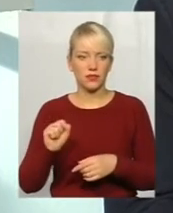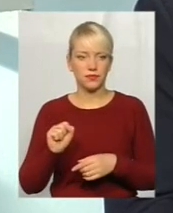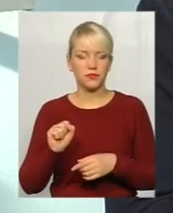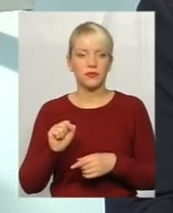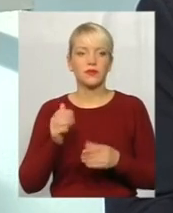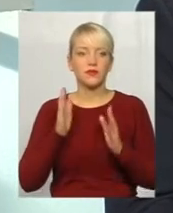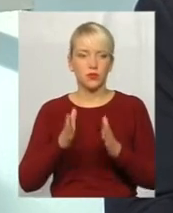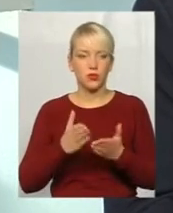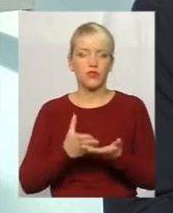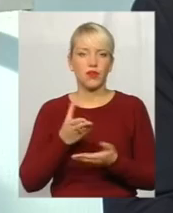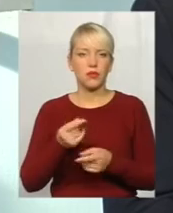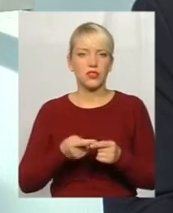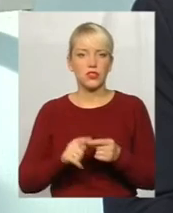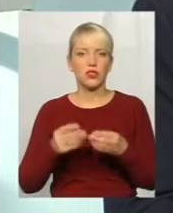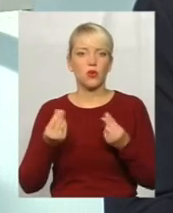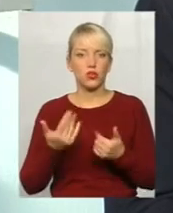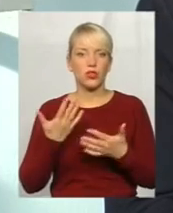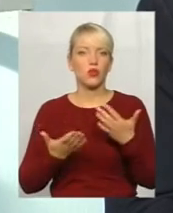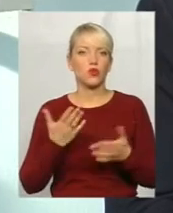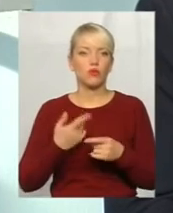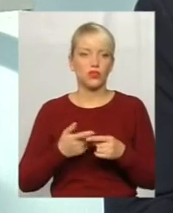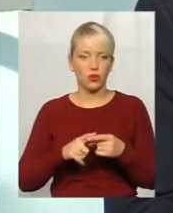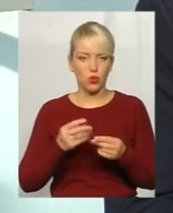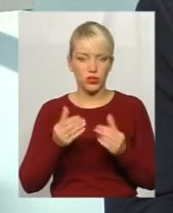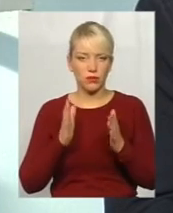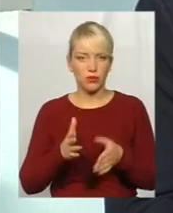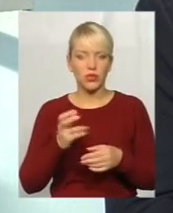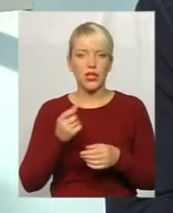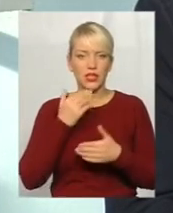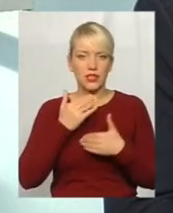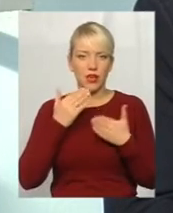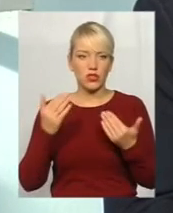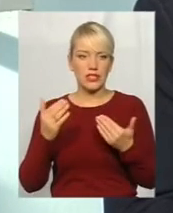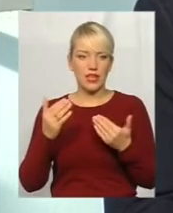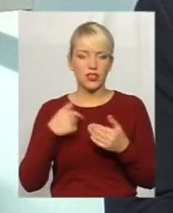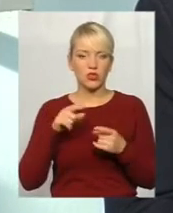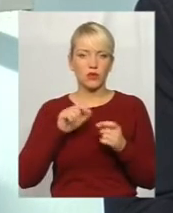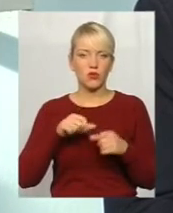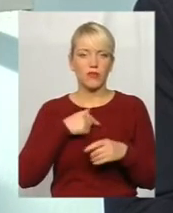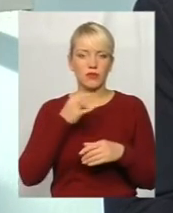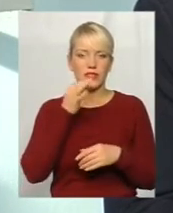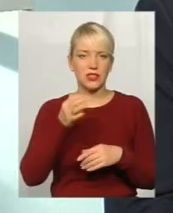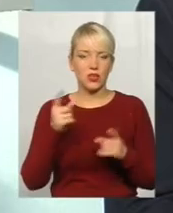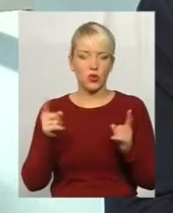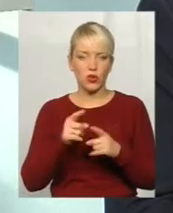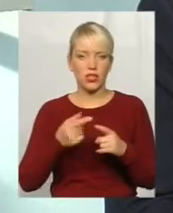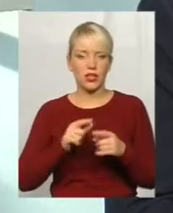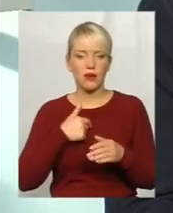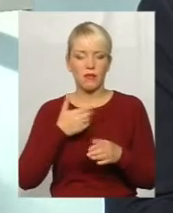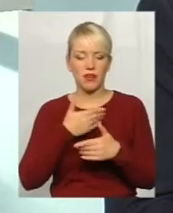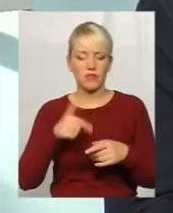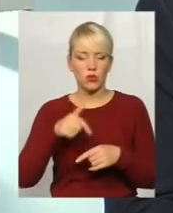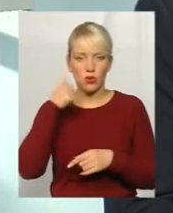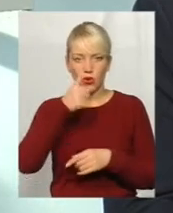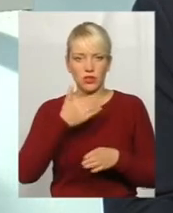будуть виплатені ці кошти, якщо ці кошти будуть. З іншої сторони, ми за останній, я коротенько сказав, тільки ми в цьому році виділили біля 2